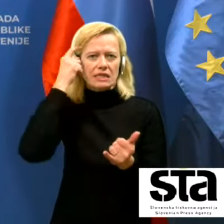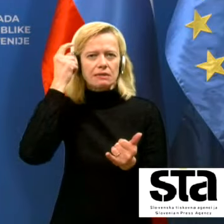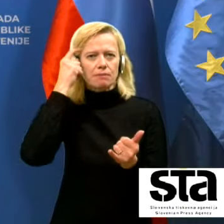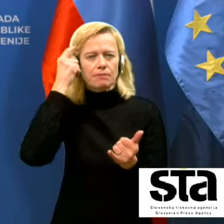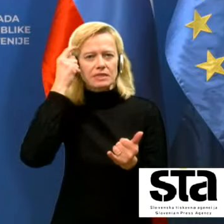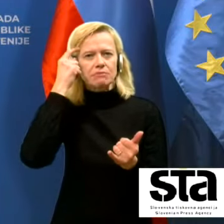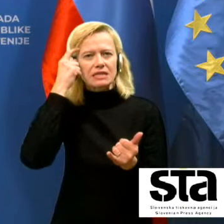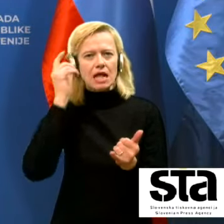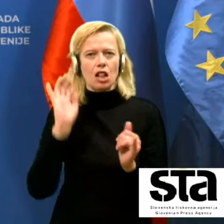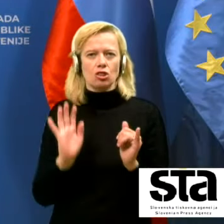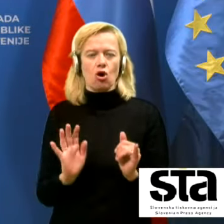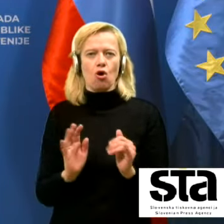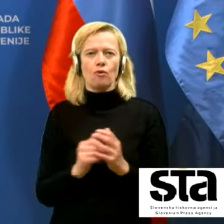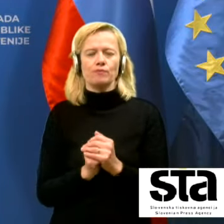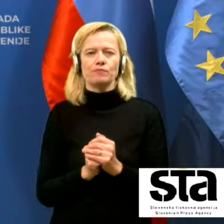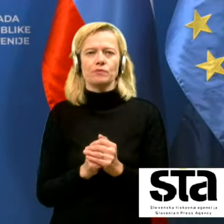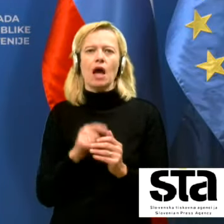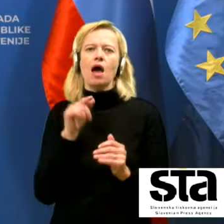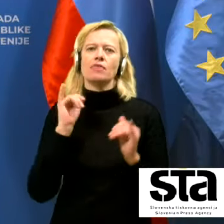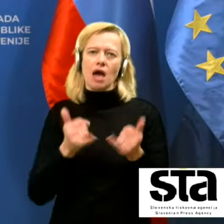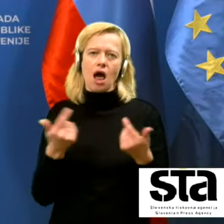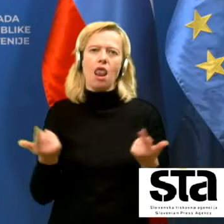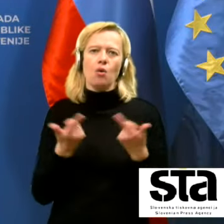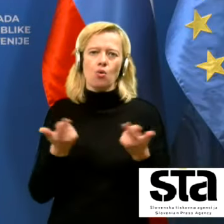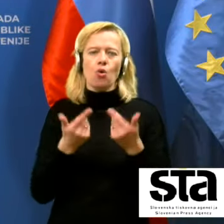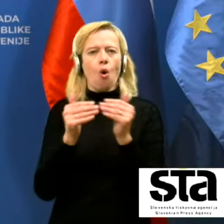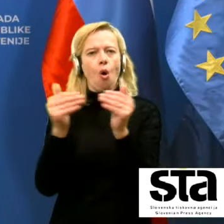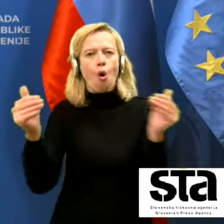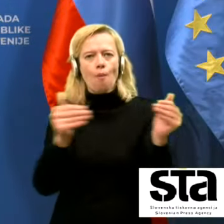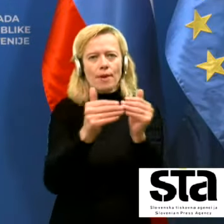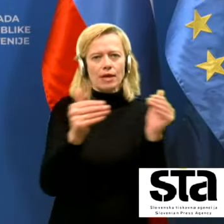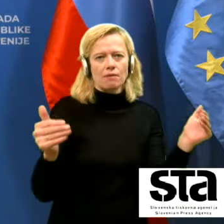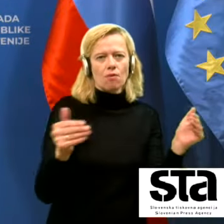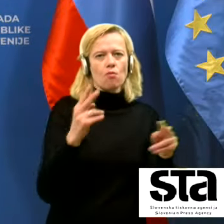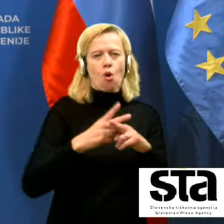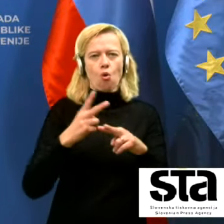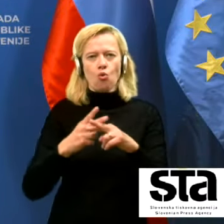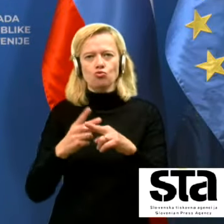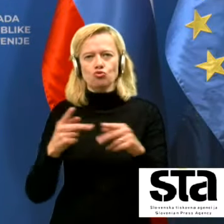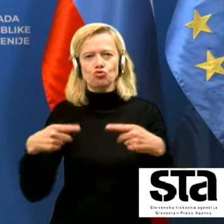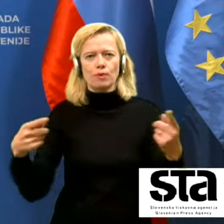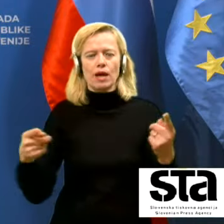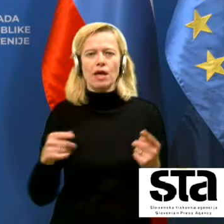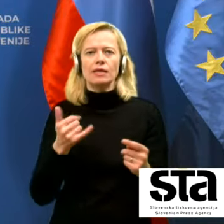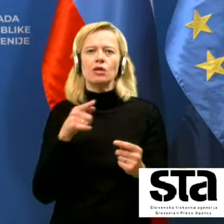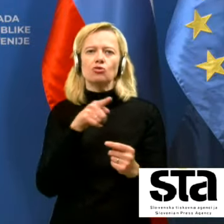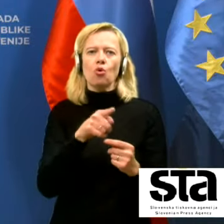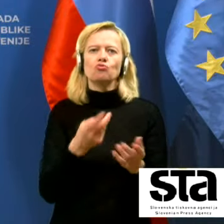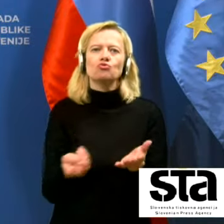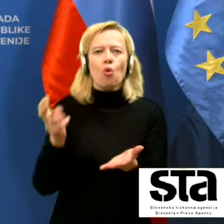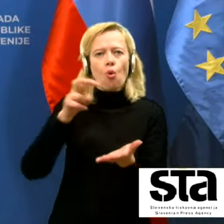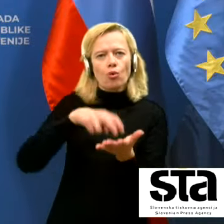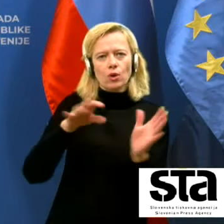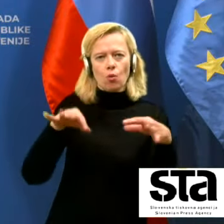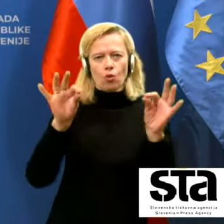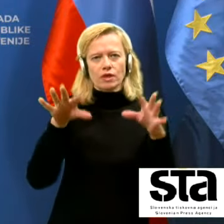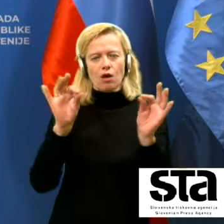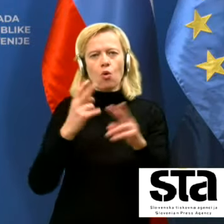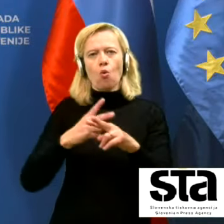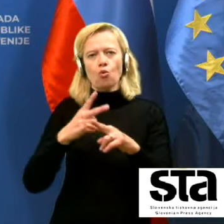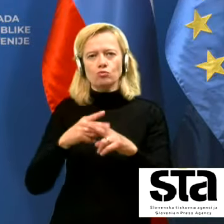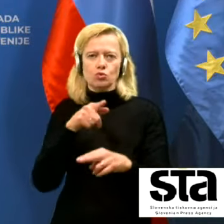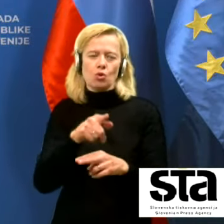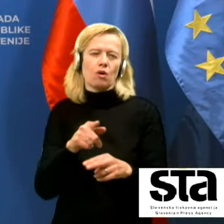svede omejujemo okužbe in da je to nenazadnje zgodnje ogotavljanje okuženih eden ključnih